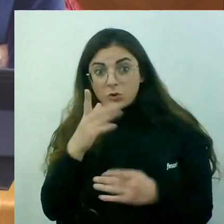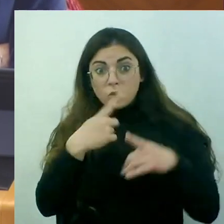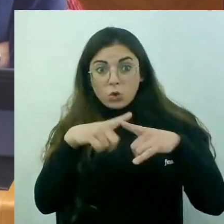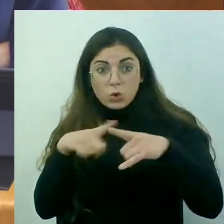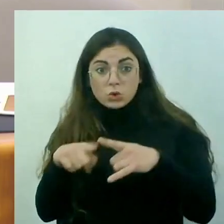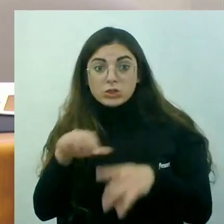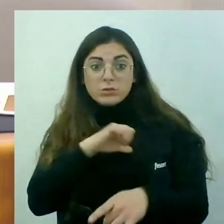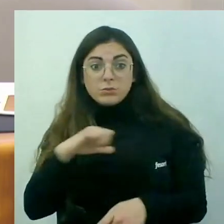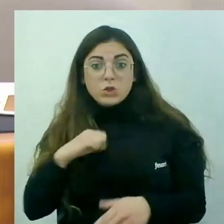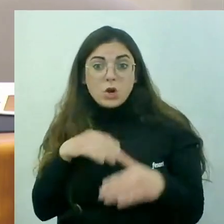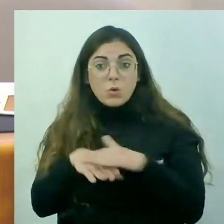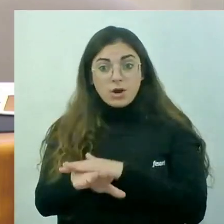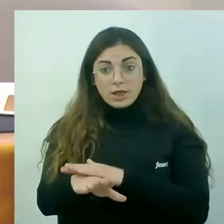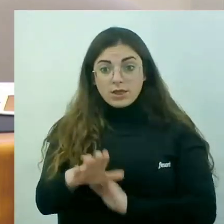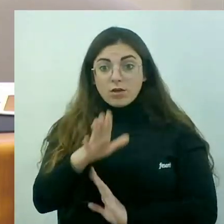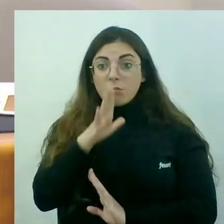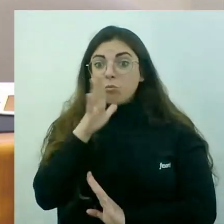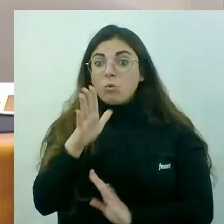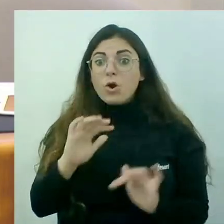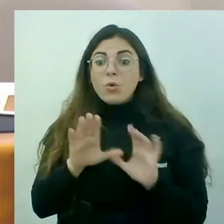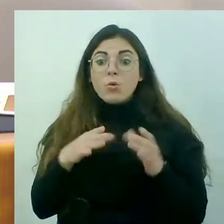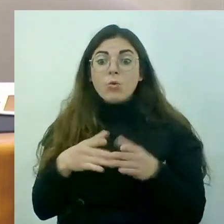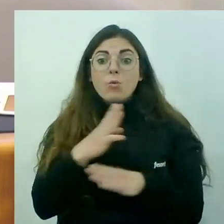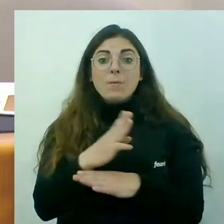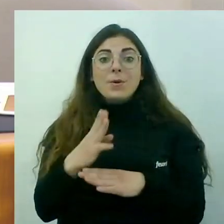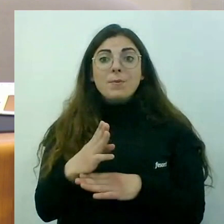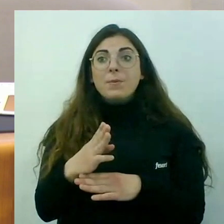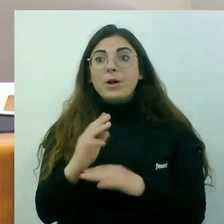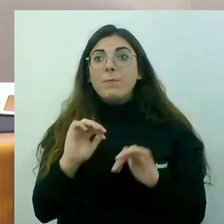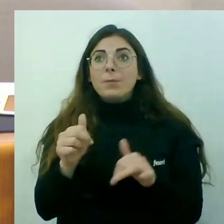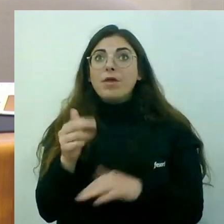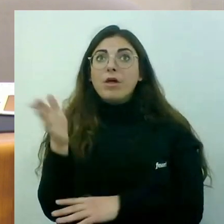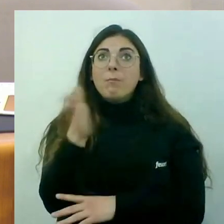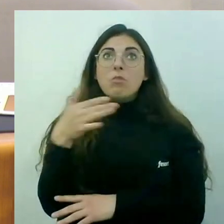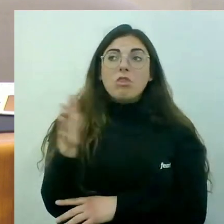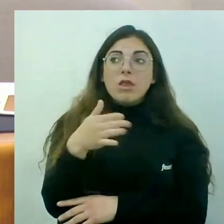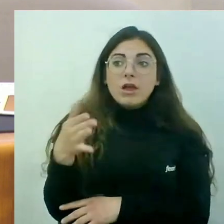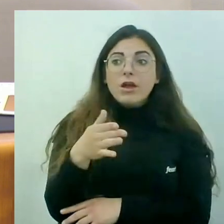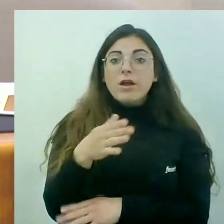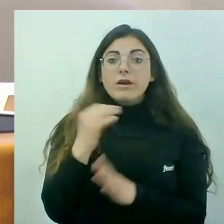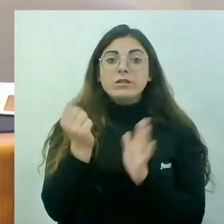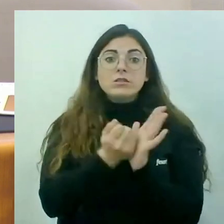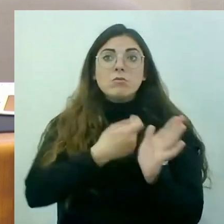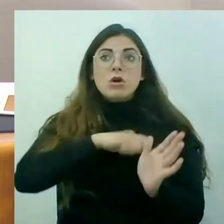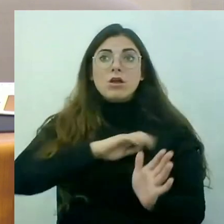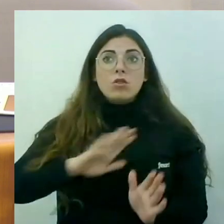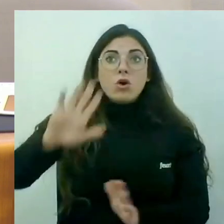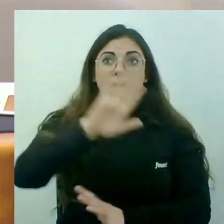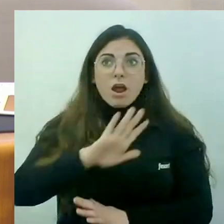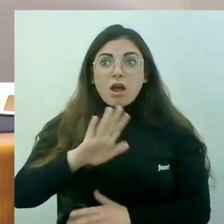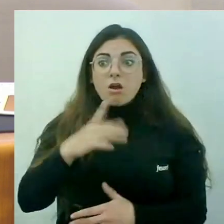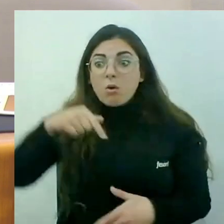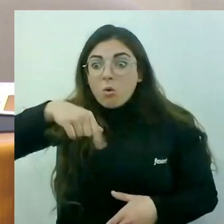PP comença a parlar de banderes, Sobriar Nacional, ens porta a una emoció que no té cap sentit, avui, alguna està